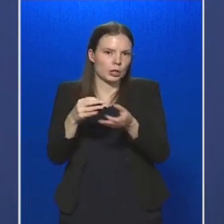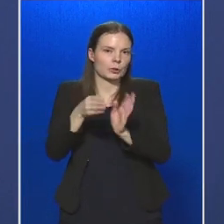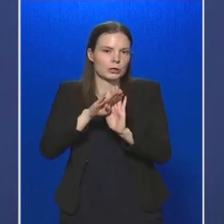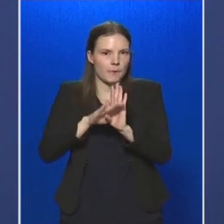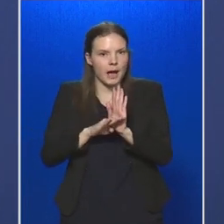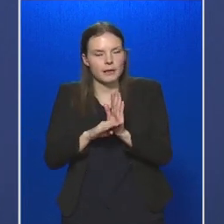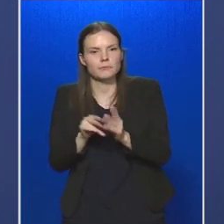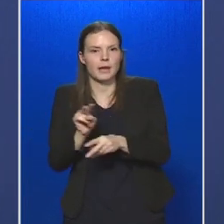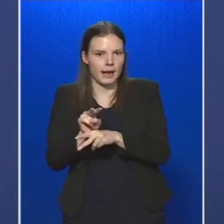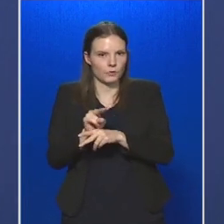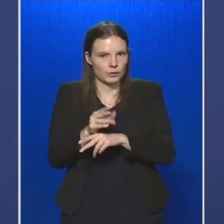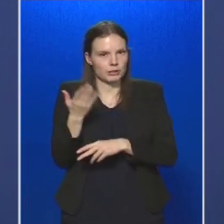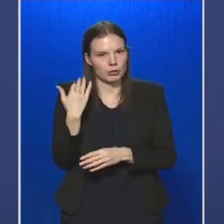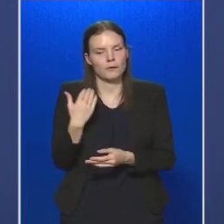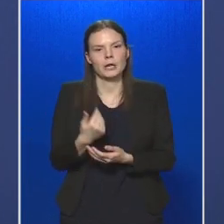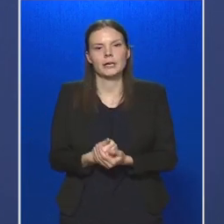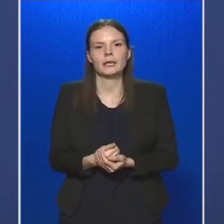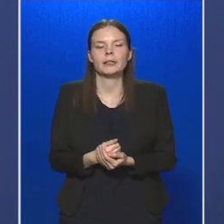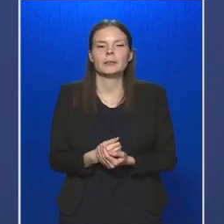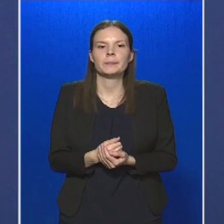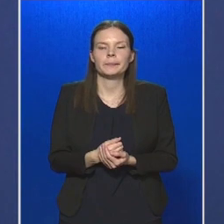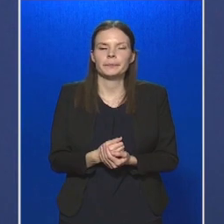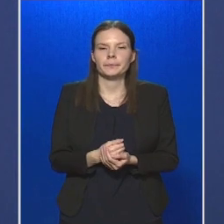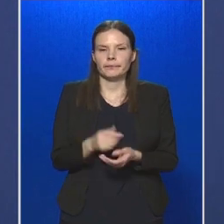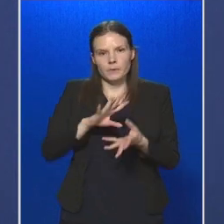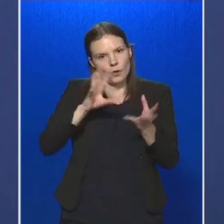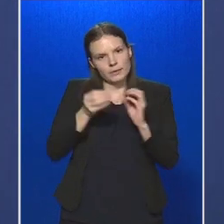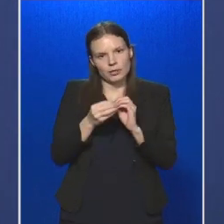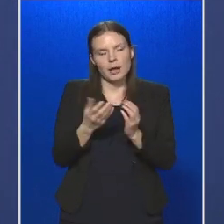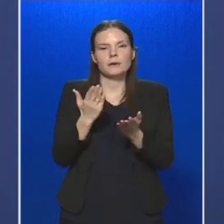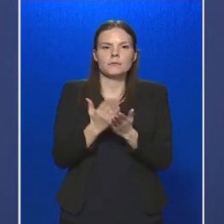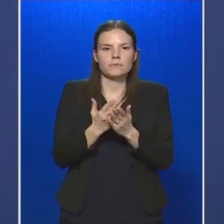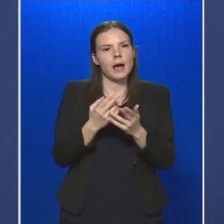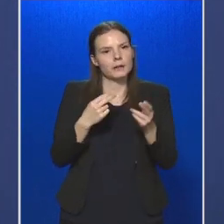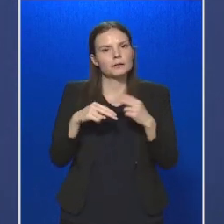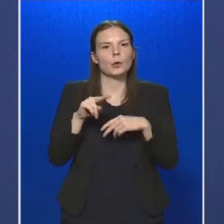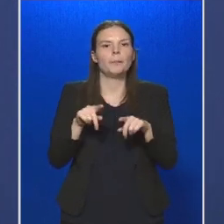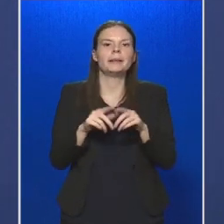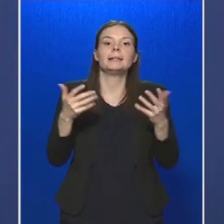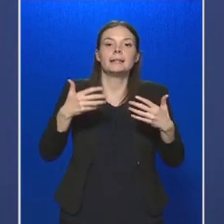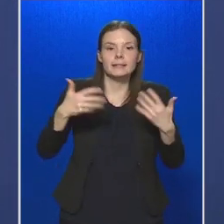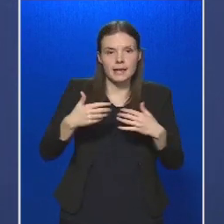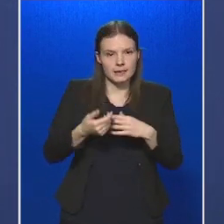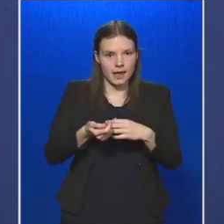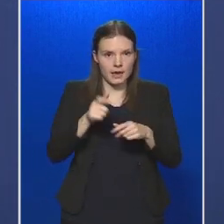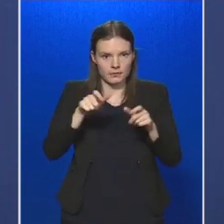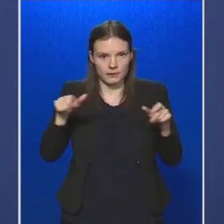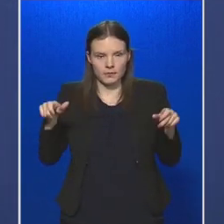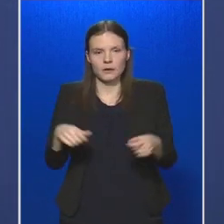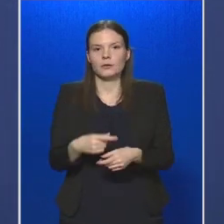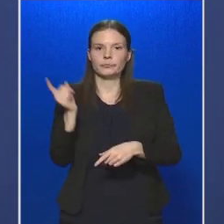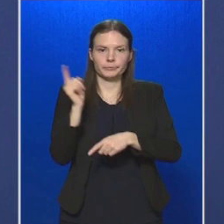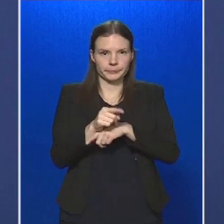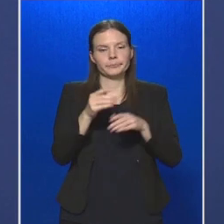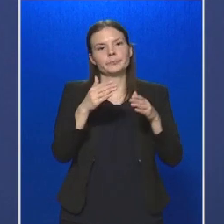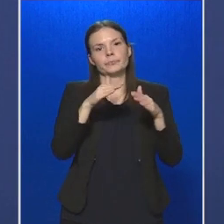ellenőrzése kapcsán. Összesen már meghaladtuk a tízezres számot az elrendelt és érvényben lévő